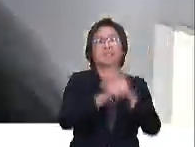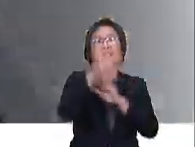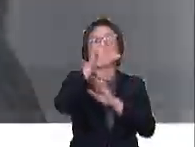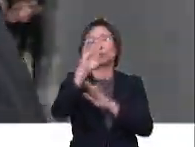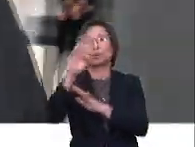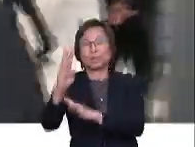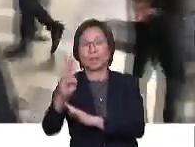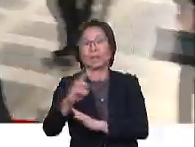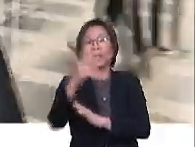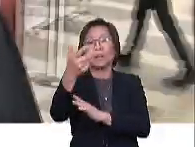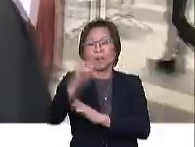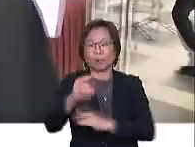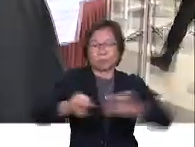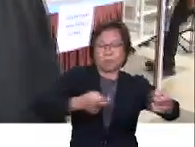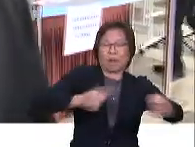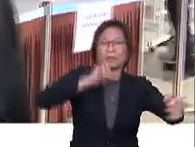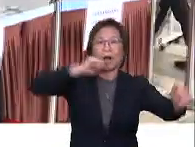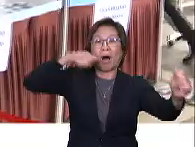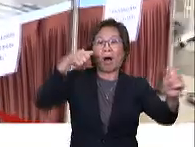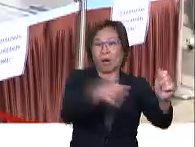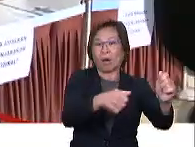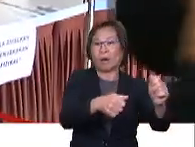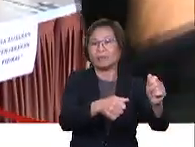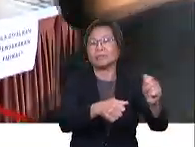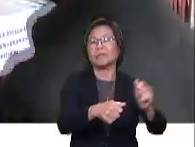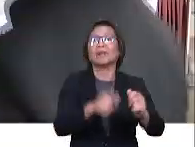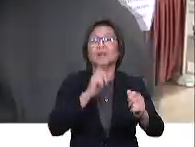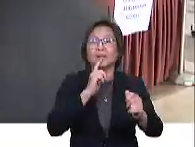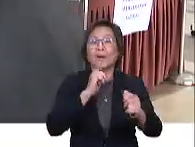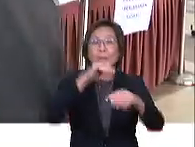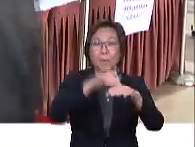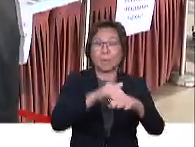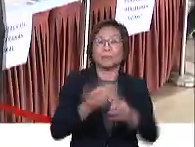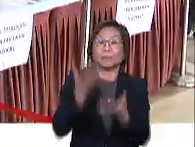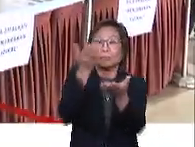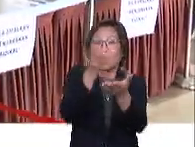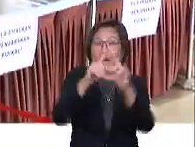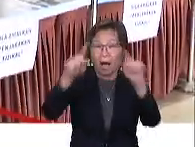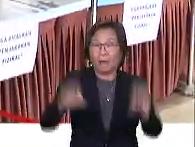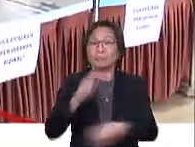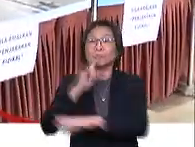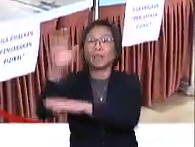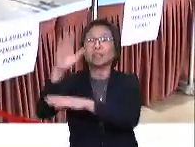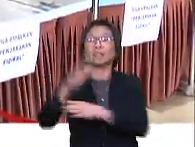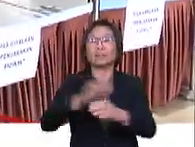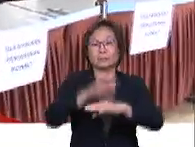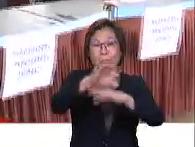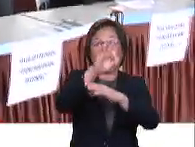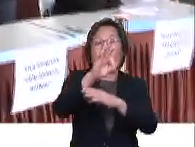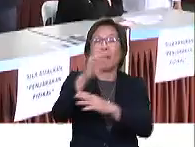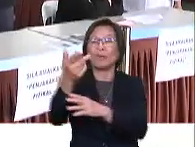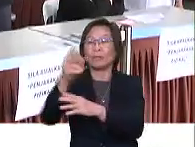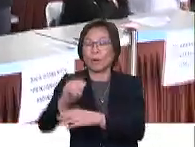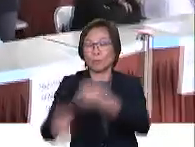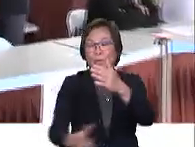Ram berada di bawah kendalian dan arahannya. Dalam afidavit diajukan pada Mei lalu, Tan Sri Tommy menyatakan pelantikan Seri Ram